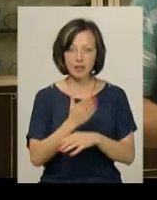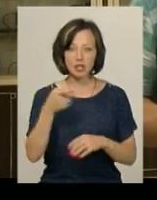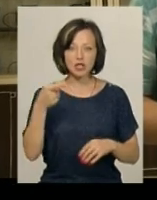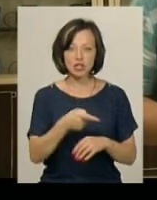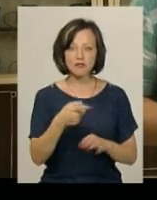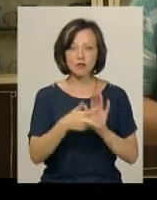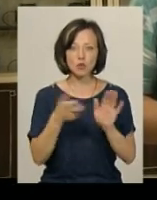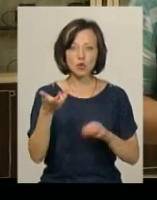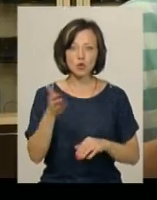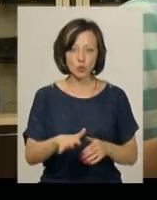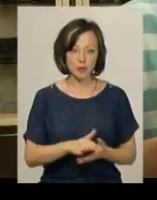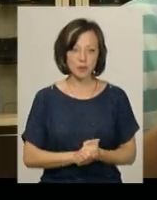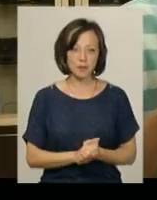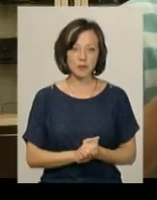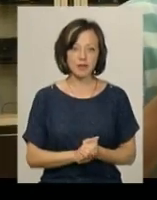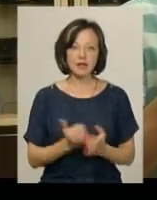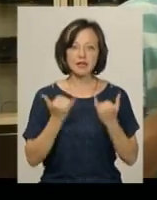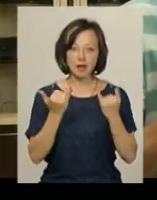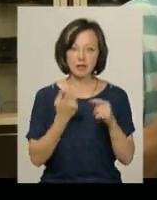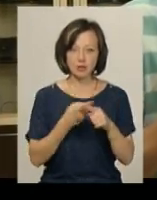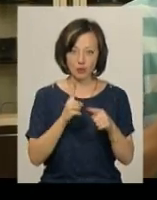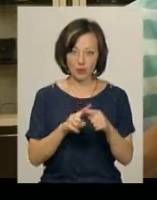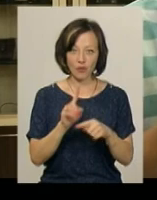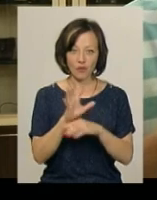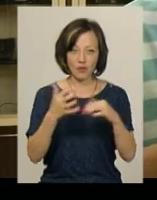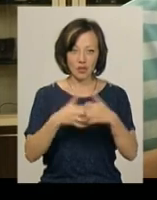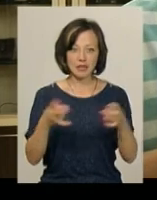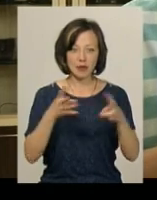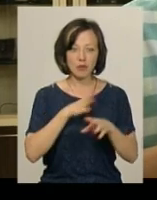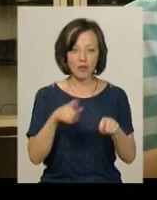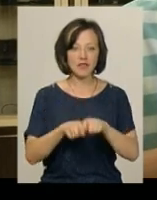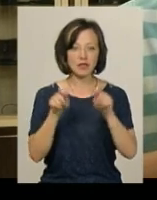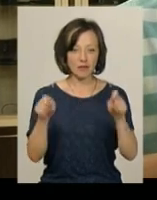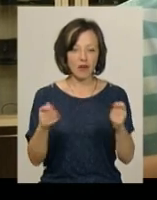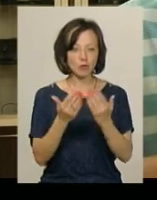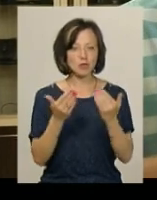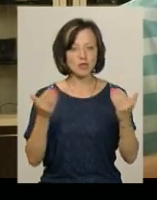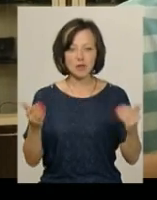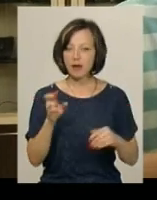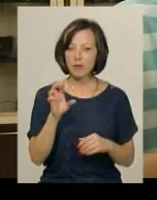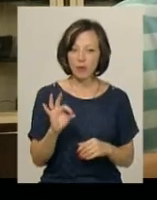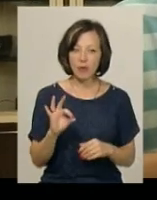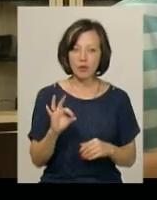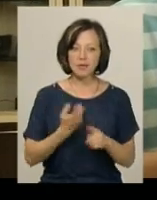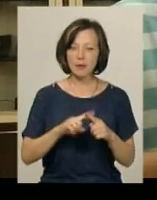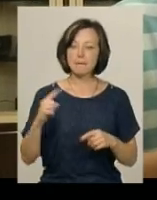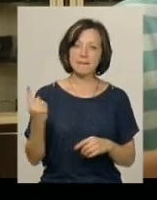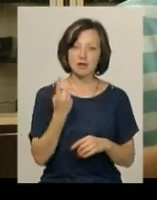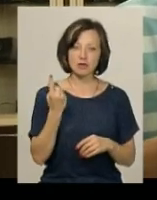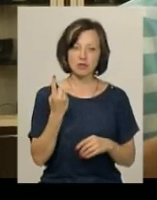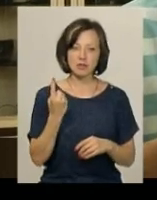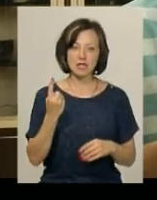1800 штук. Заради цього експоната варто було відкривати цей музей, тому що це перший